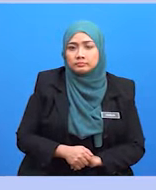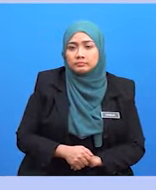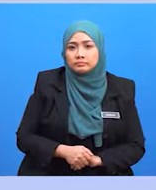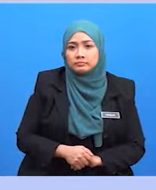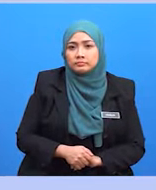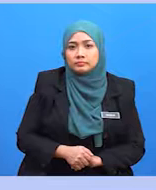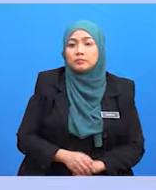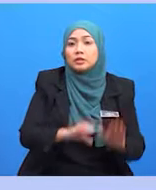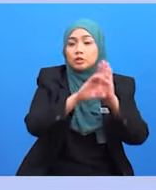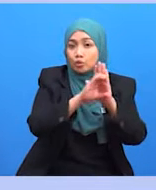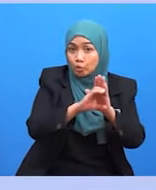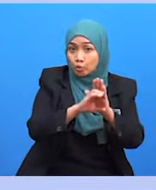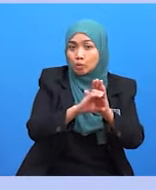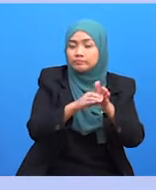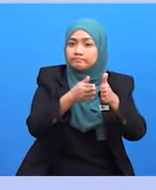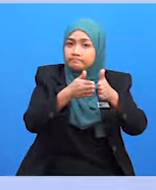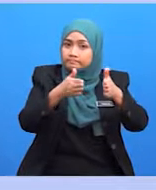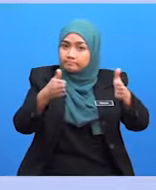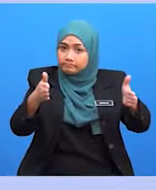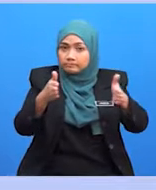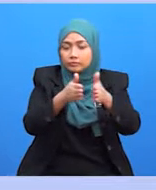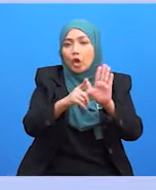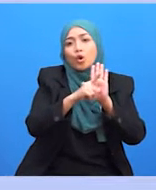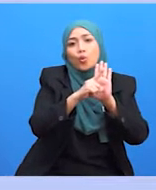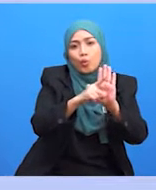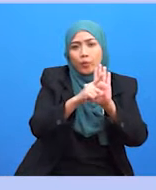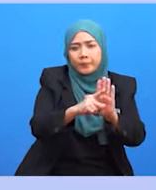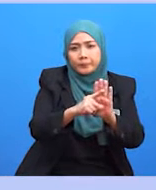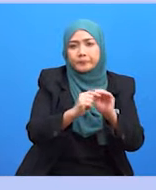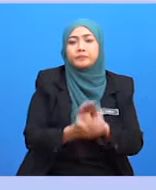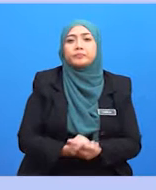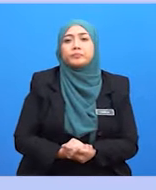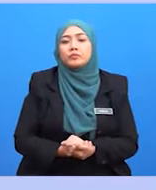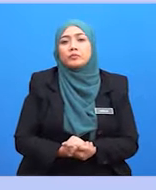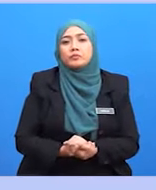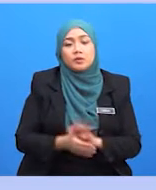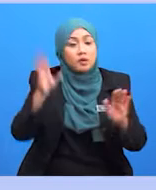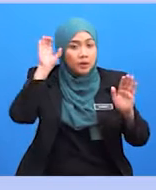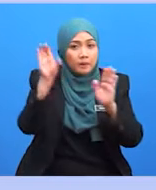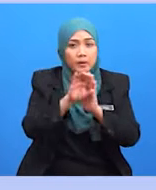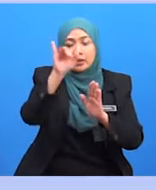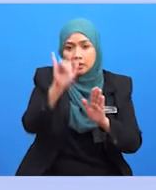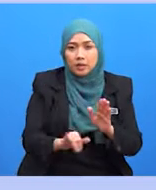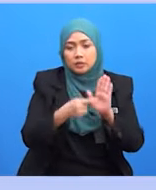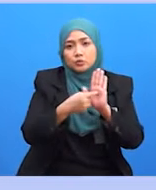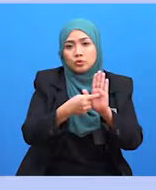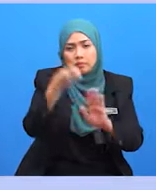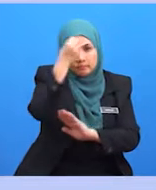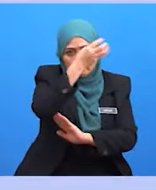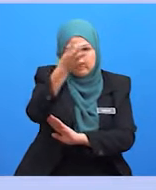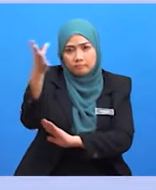Contoh varasi size Ilustrasi yang ditunjukkan di sini adalah maklumat tentang